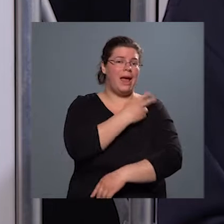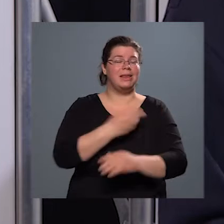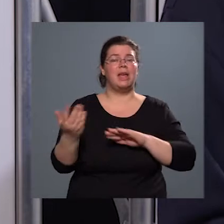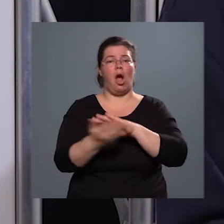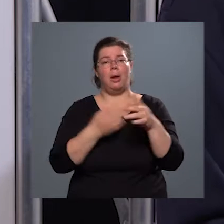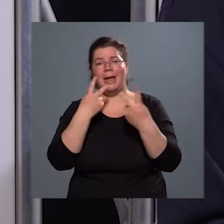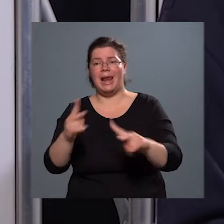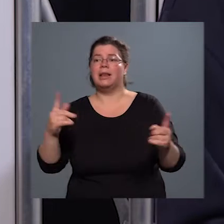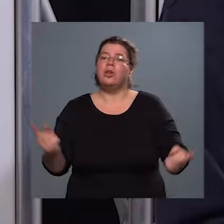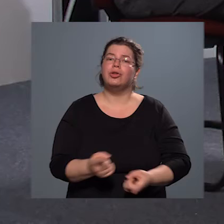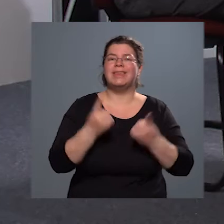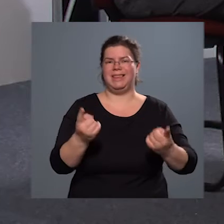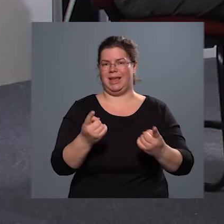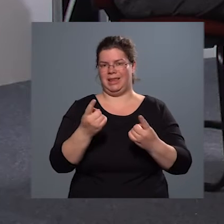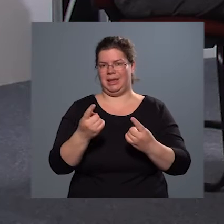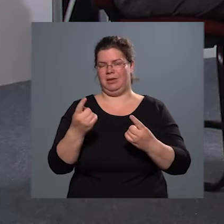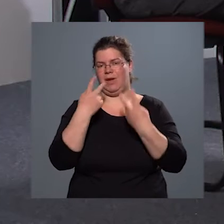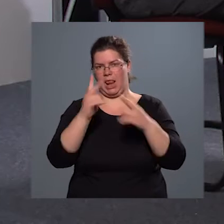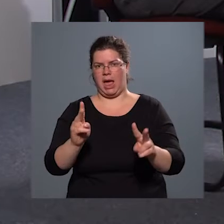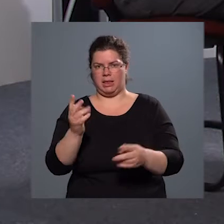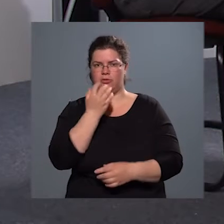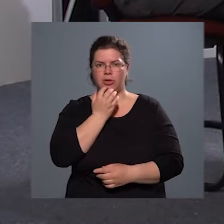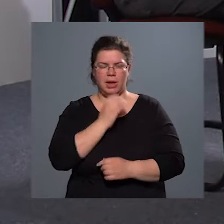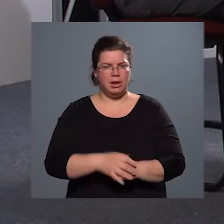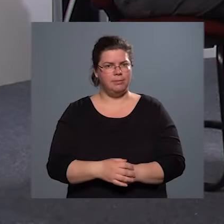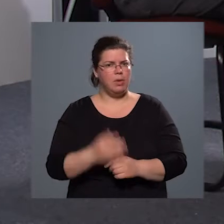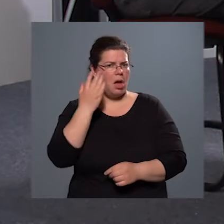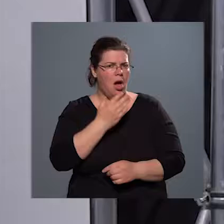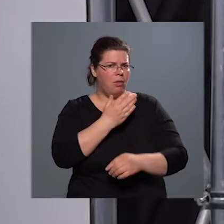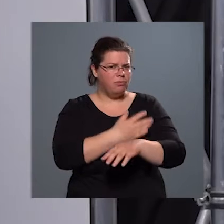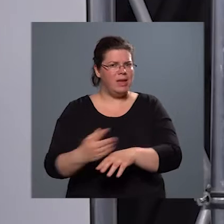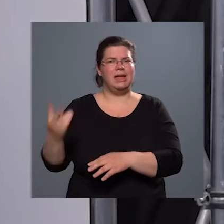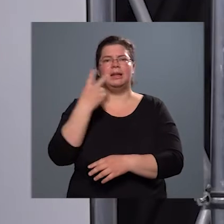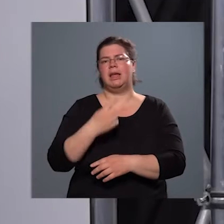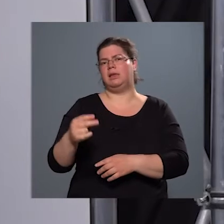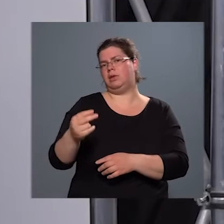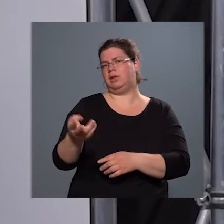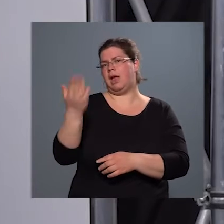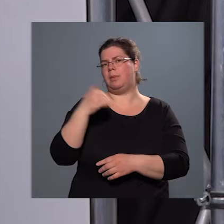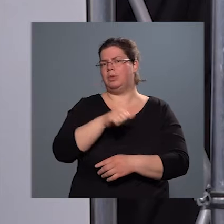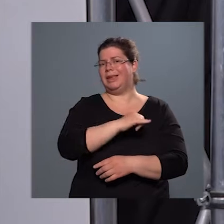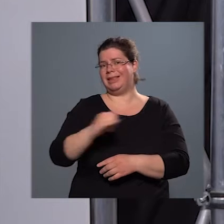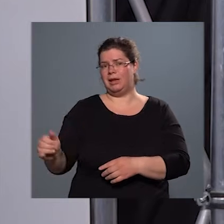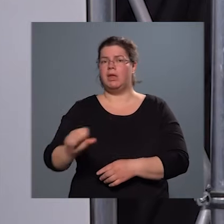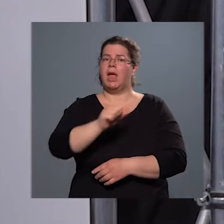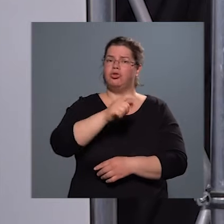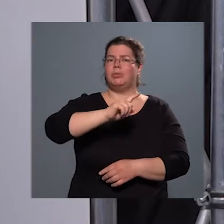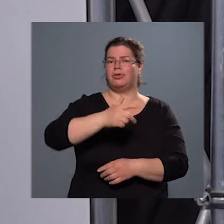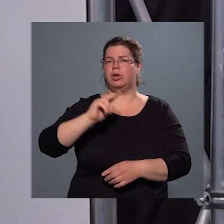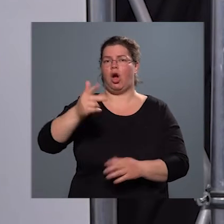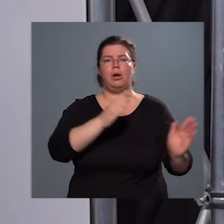az intenzív ellátás igénye? Ahogyha végig tekintünk az elmúlt egy éven, az első hullám, második hullám, harmadik hullám,